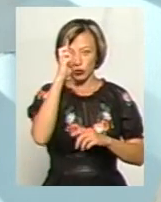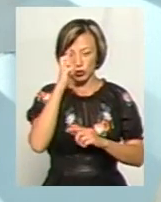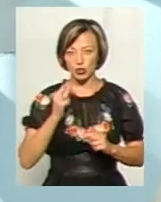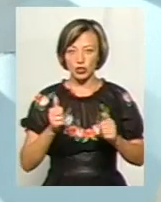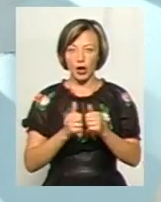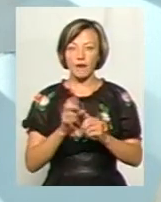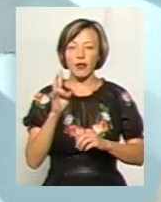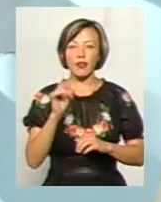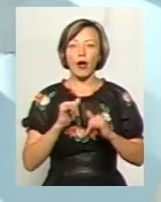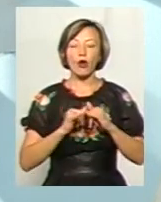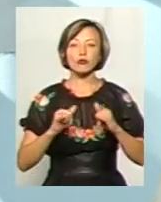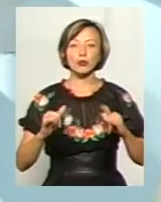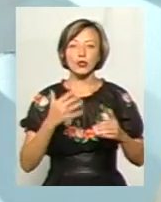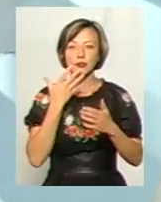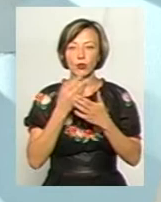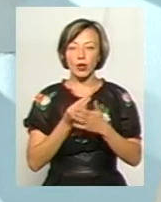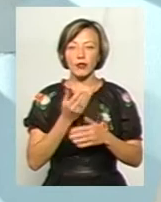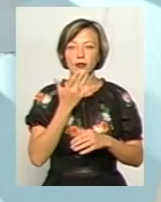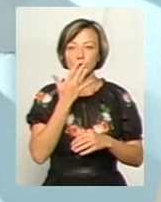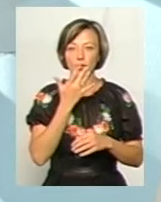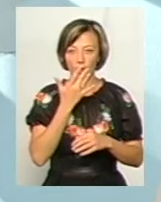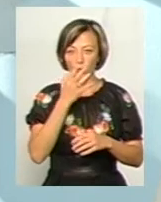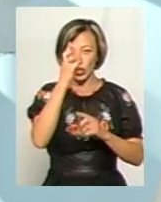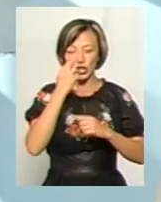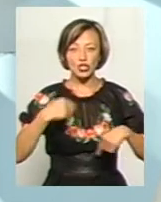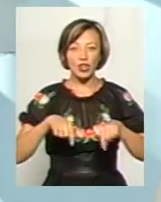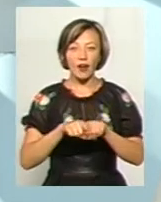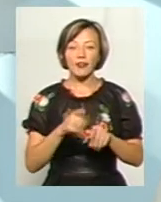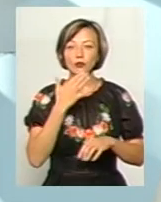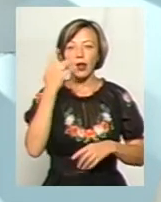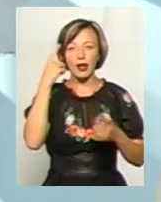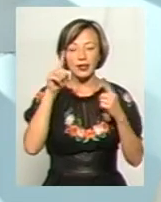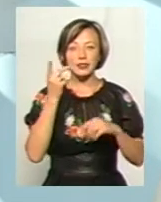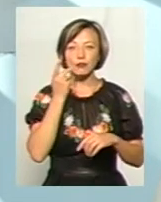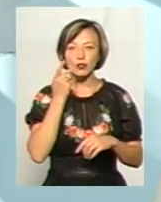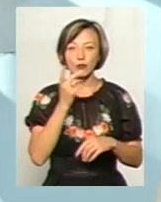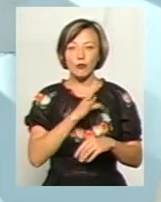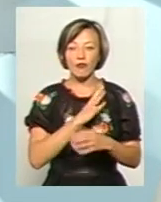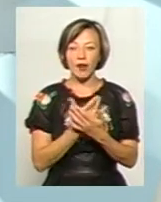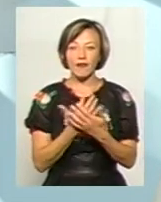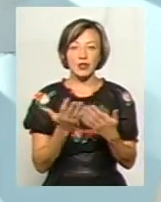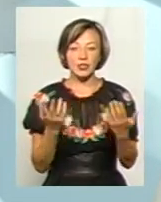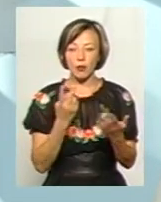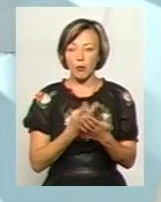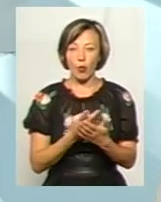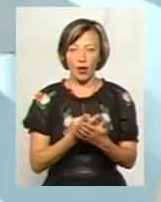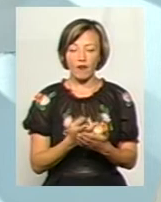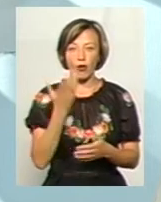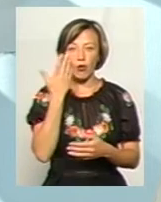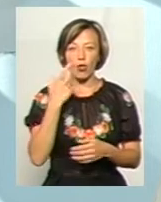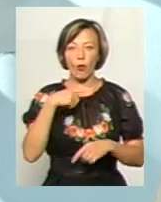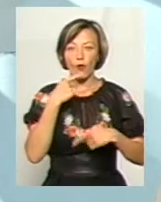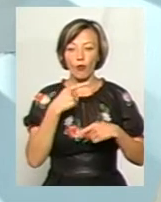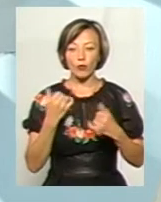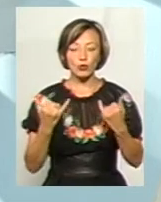розбудову своєї національної держави. Тому що національна ідея завжди буває в різних проявах. І коли ми говоримо